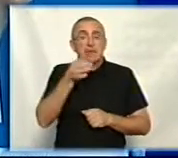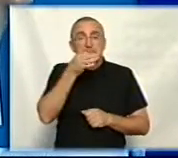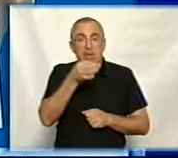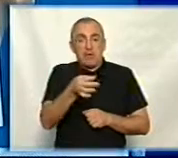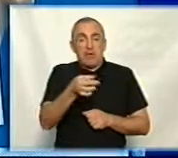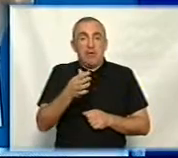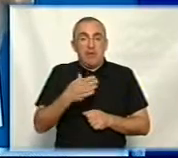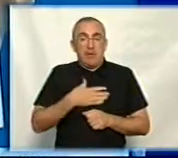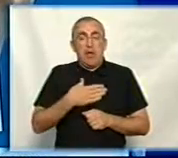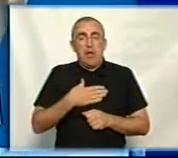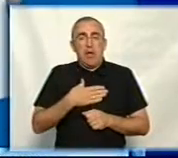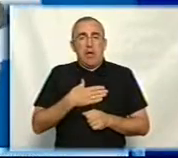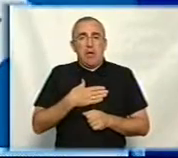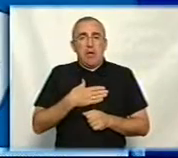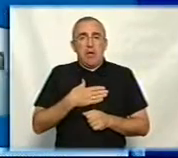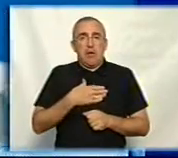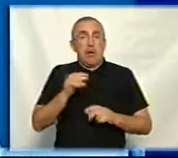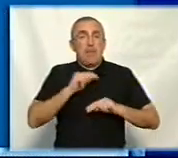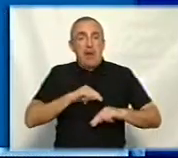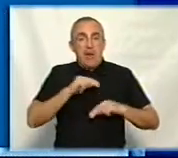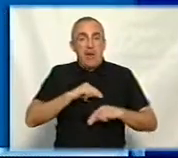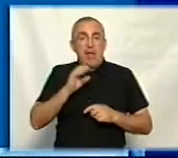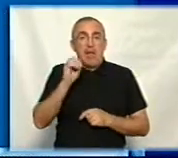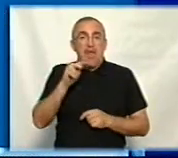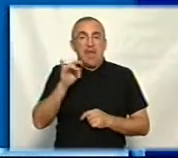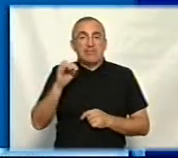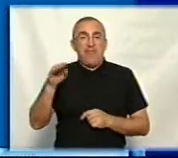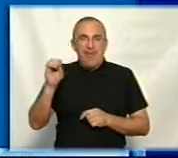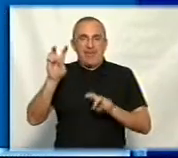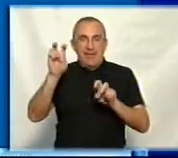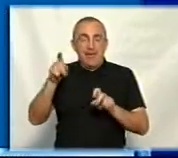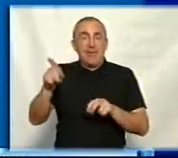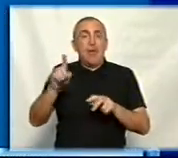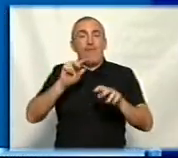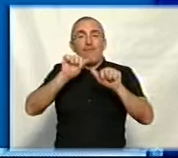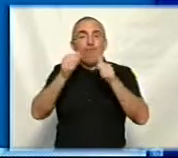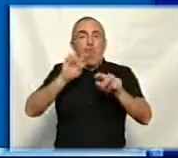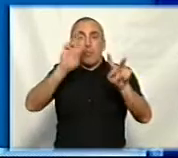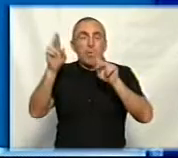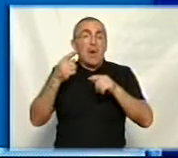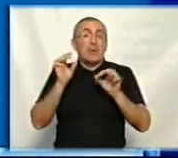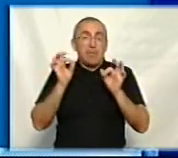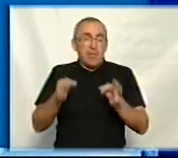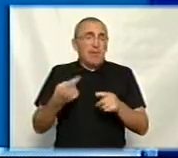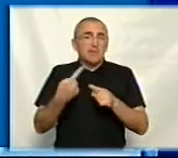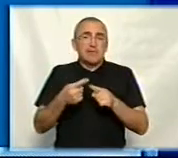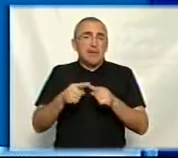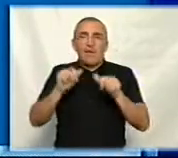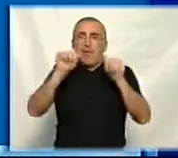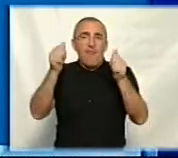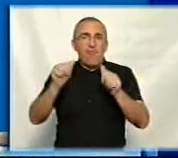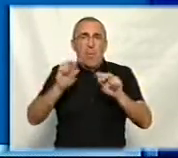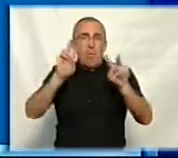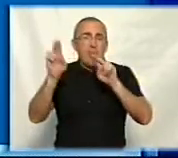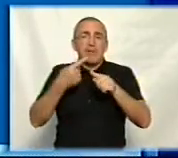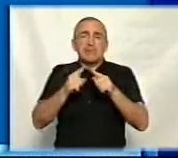працівники Єлізавети, які виконують роботу, що це формувальна обрізка. Насправді, воно не те, що формувальна,